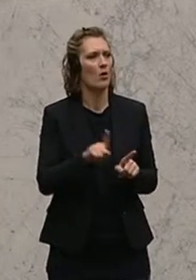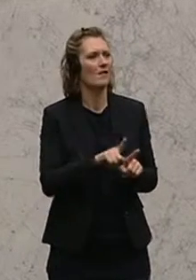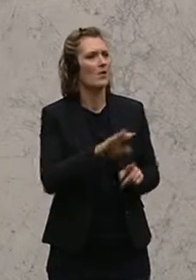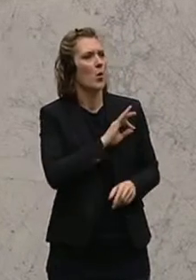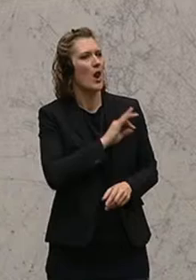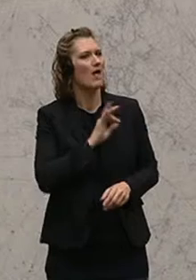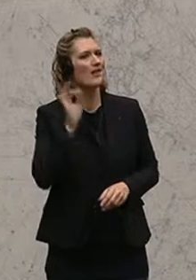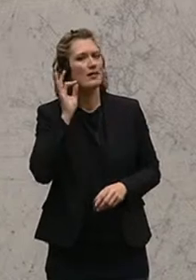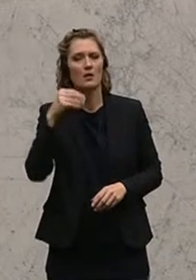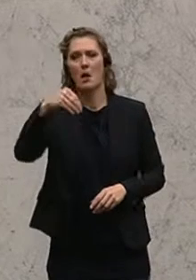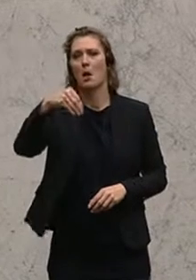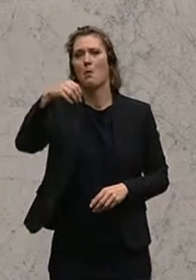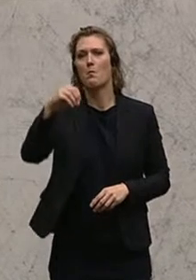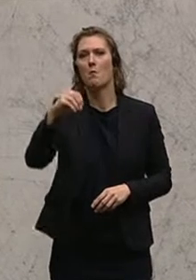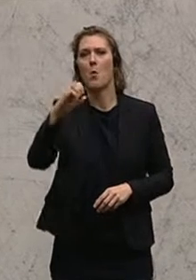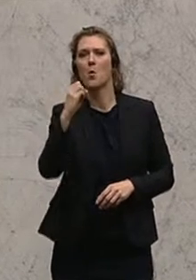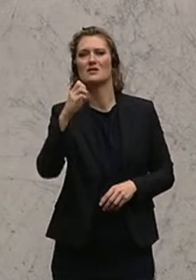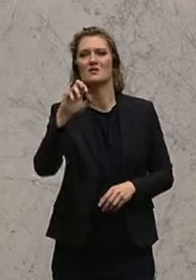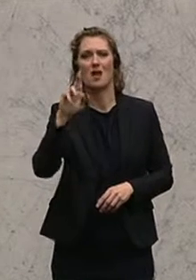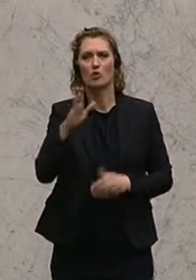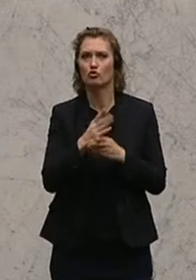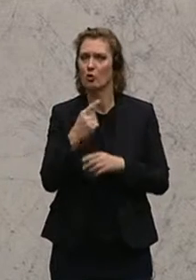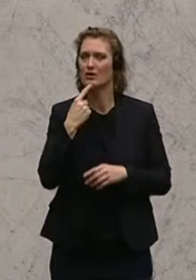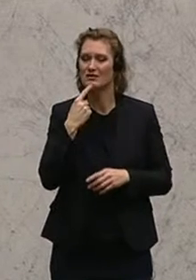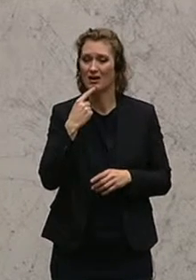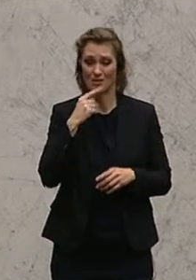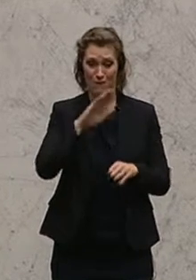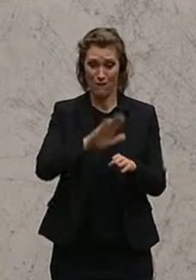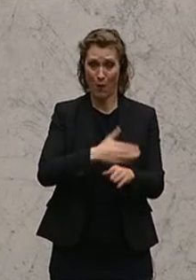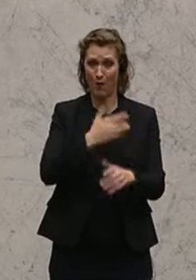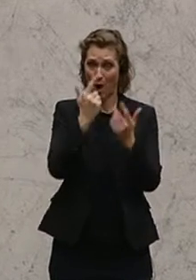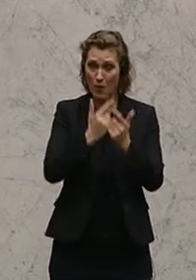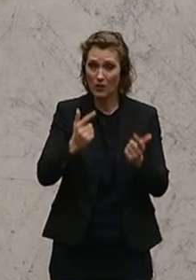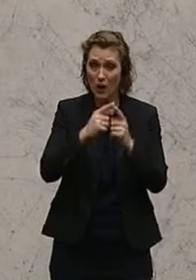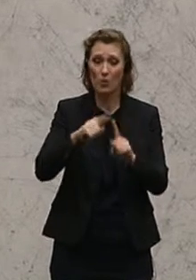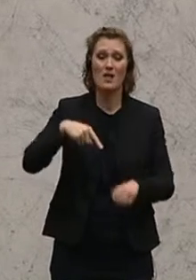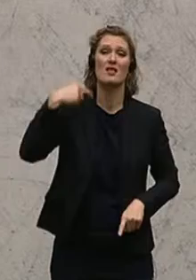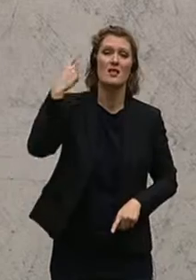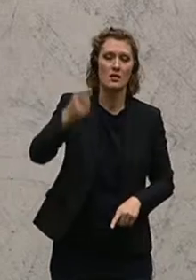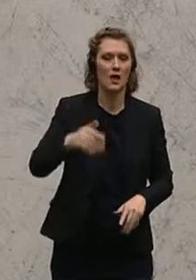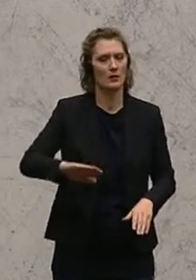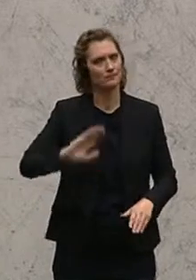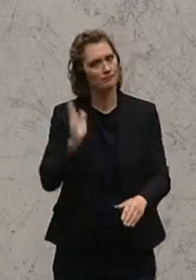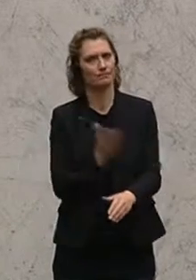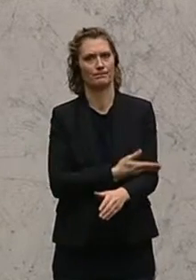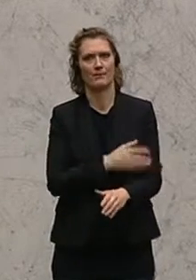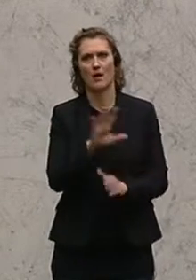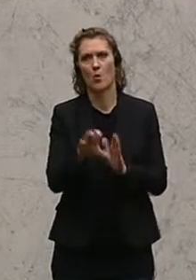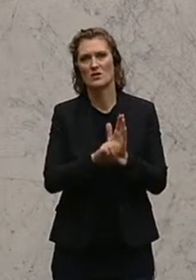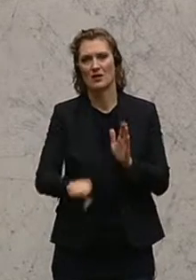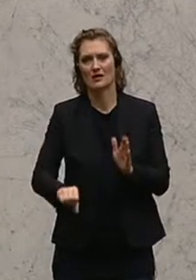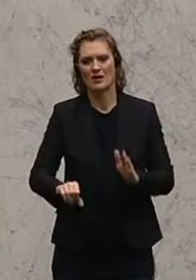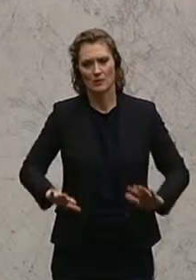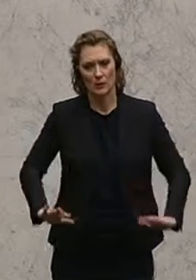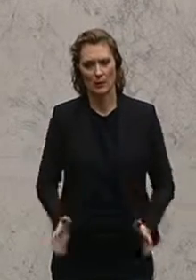Moser hat es richtig angesprochen. Das, was das Wichtigste in dem Zusammenhang ist, dass wir nach der Aufklärung auch die entsprechenden Konsequenzen daraus ziehen und die gesetzlichen